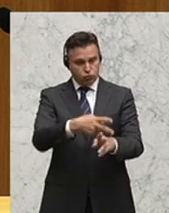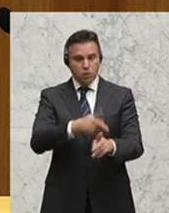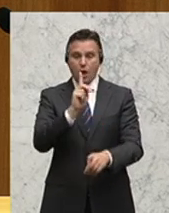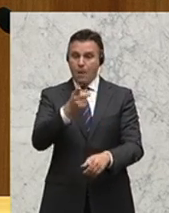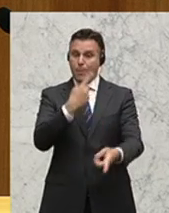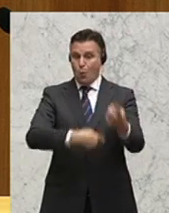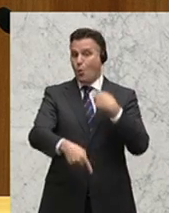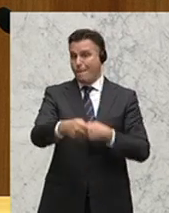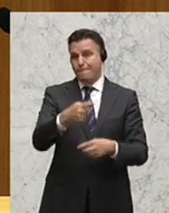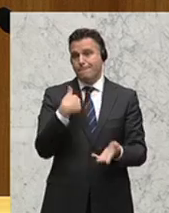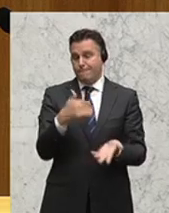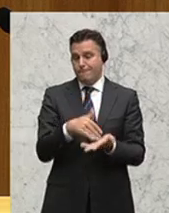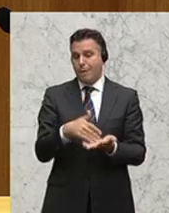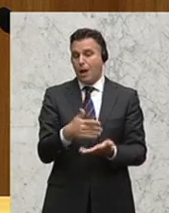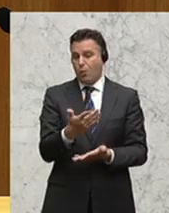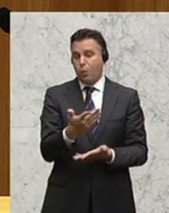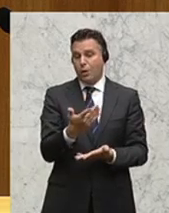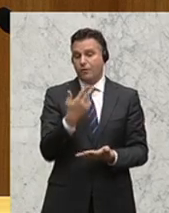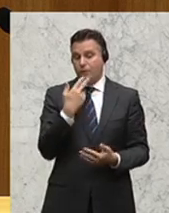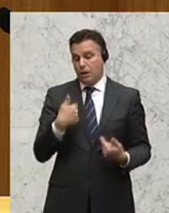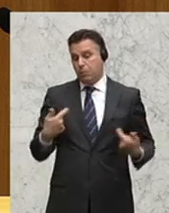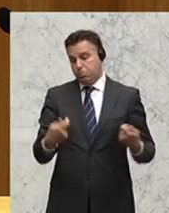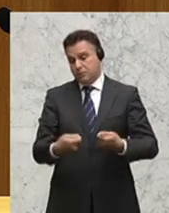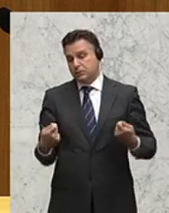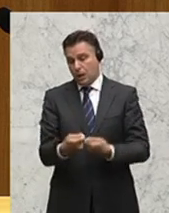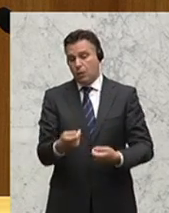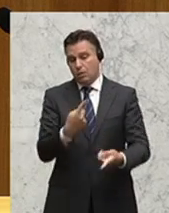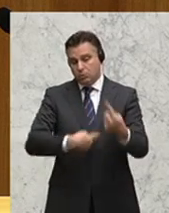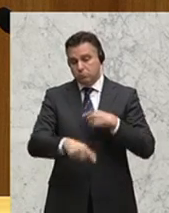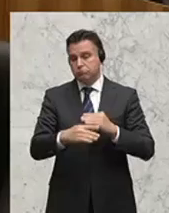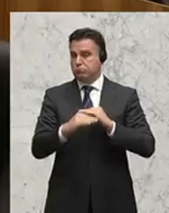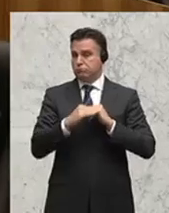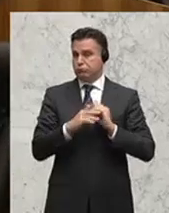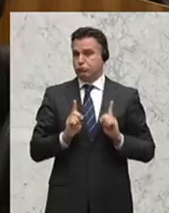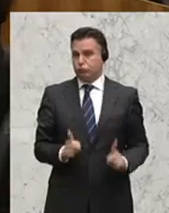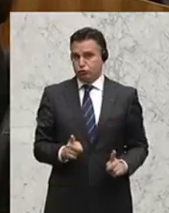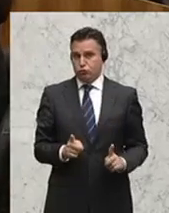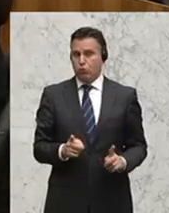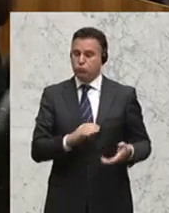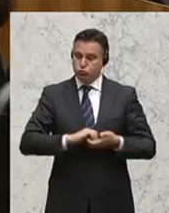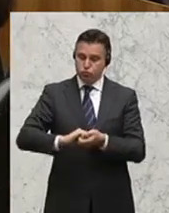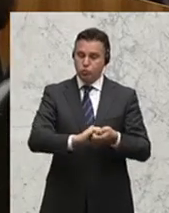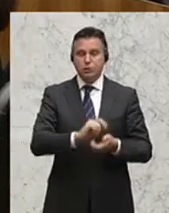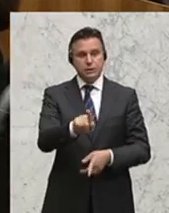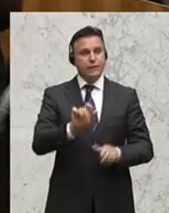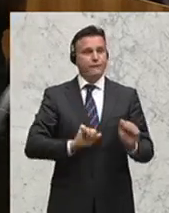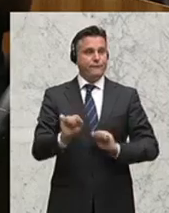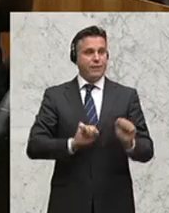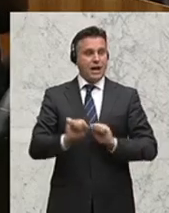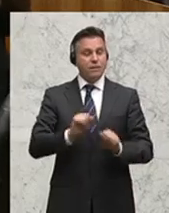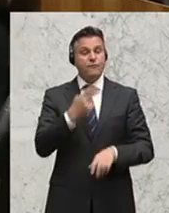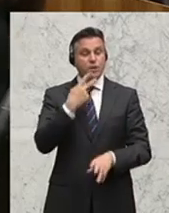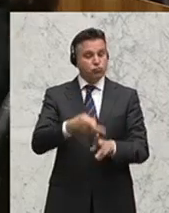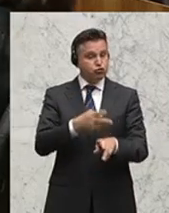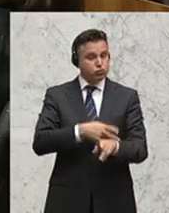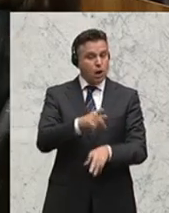Staat auch eine Solidarität mit den zahlenden Mitgliedstaaten zu erwarten. Damit meine ich ein solidarisches Verhalten des notleidenden